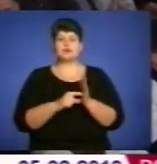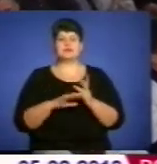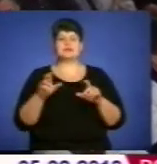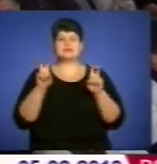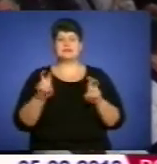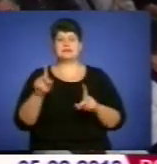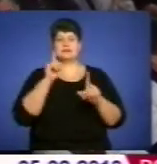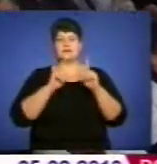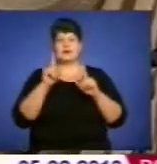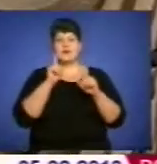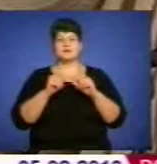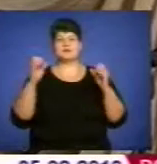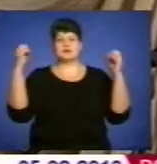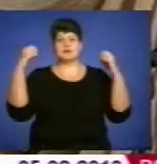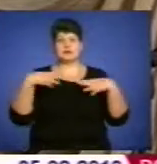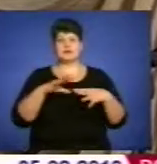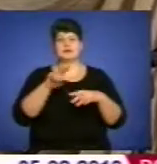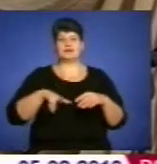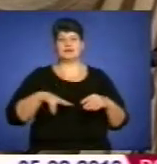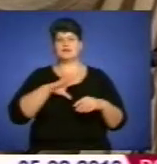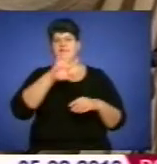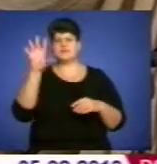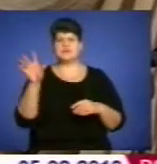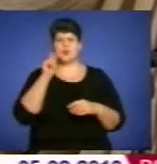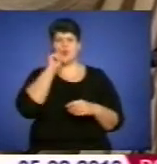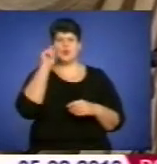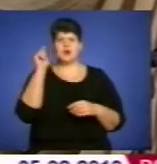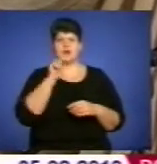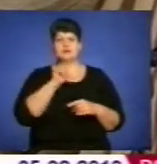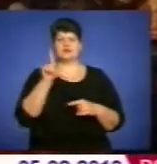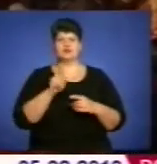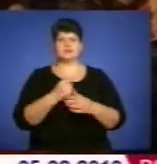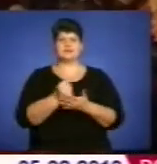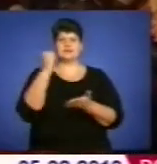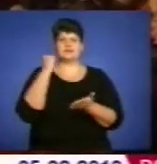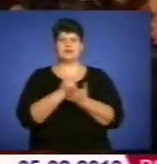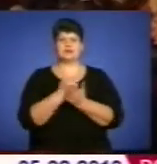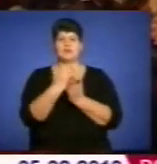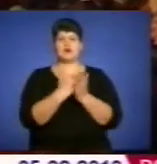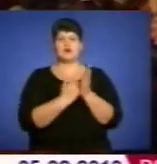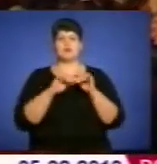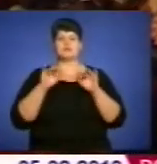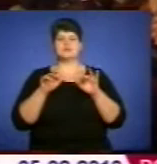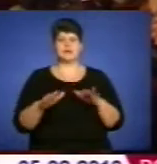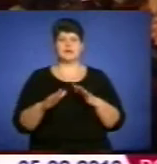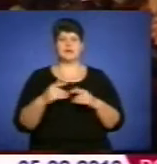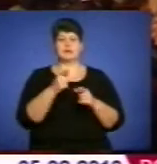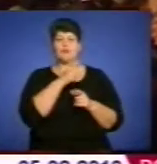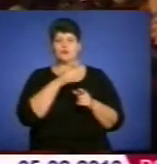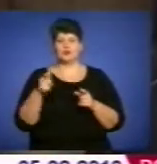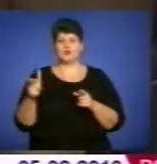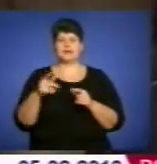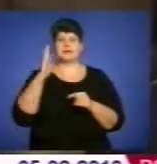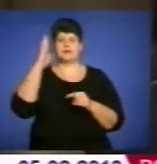творчості з'їхалися директори цих установ зі всієї України, щоб затвердити програму заходів на поточні і наступні роки.